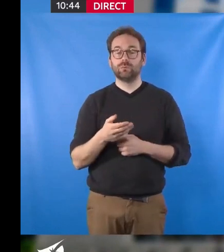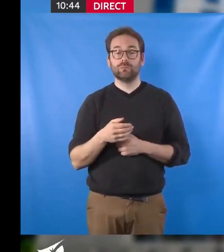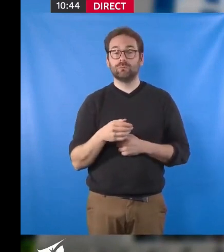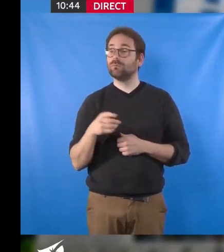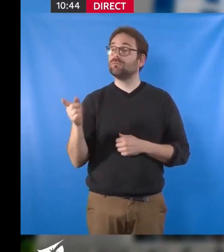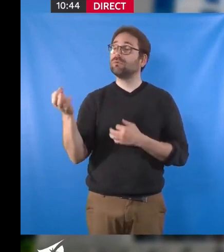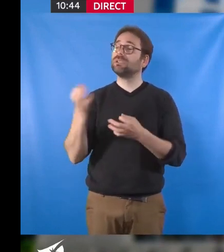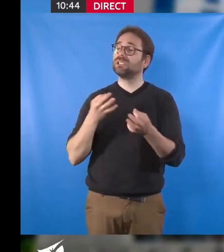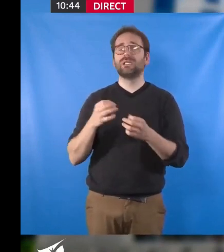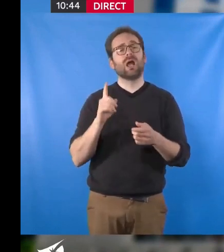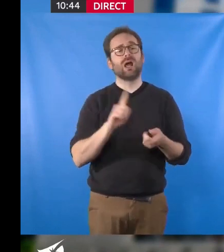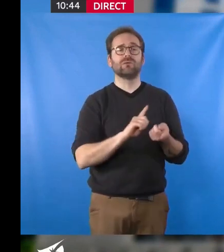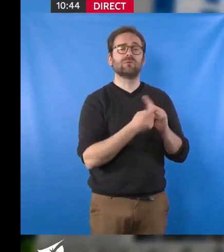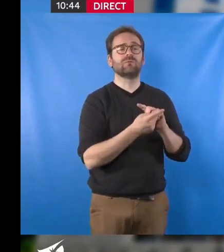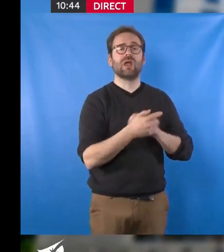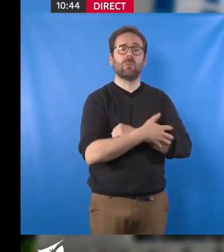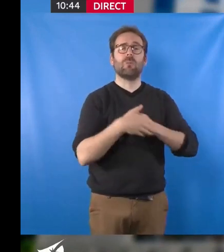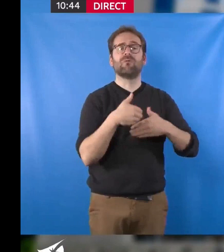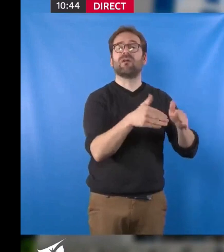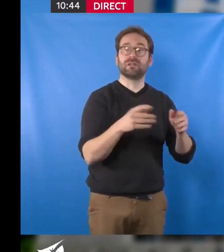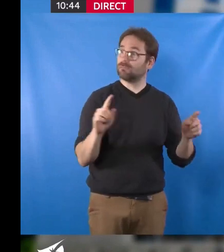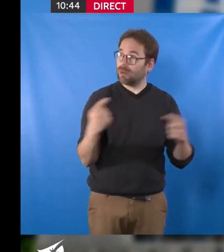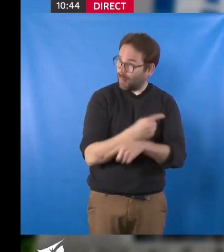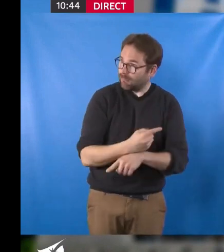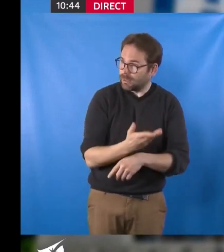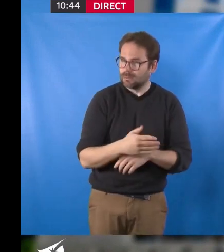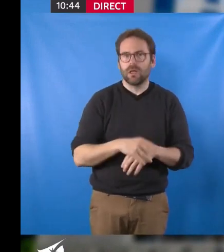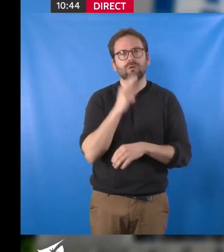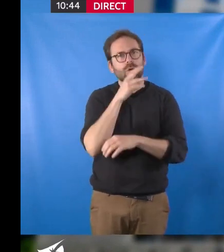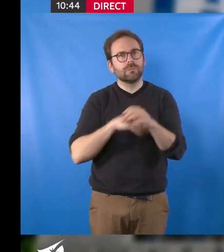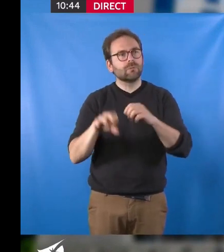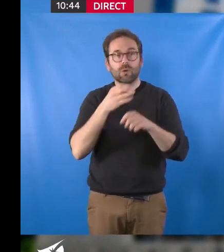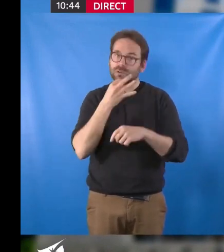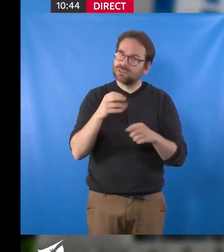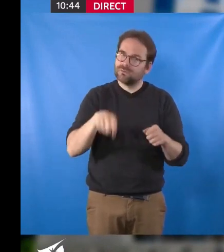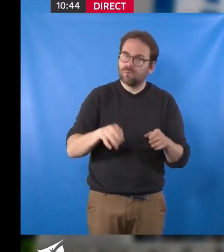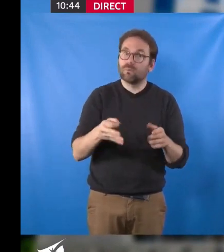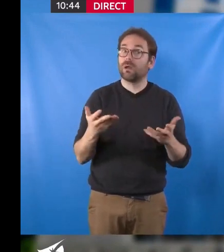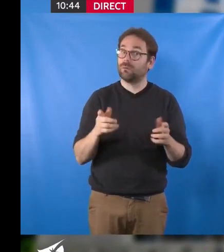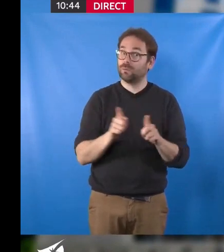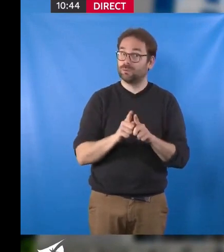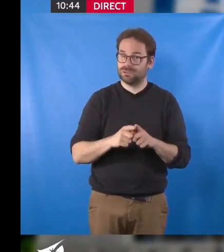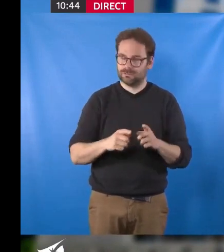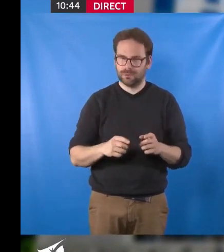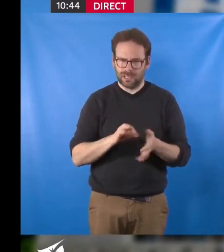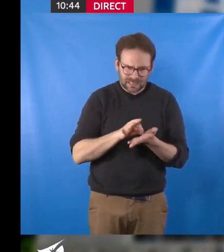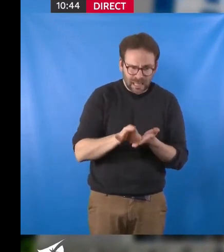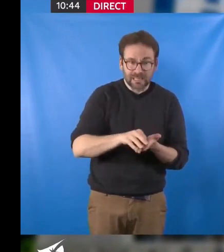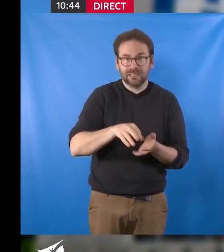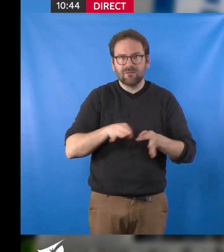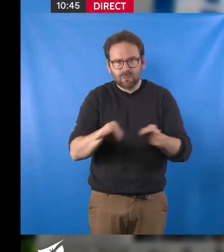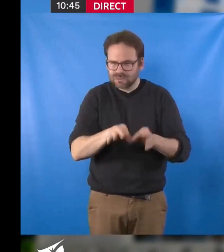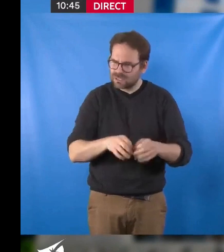espace de gentrification. Nantes Métropole peut et doit, pour terminer, encore selon nous, affermir sa stratégie foncière.